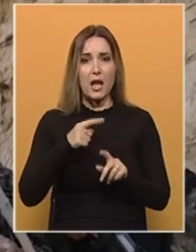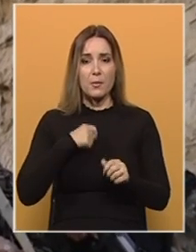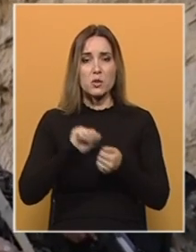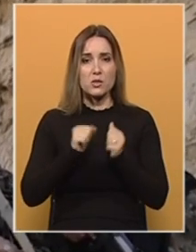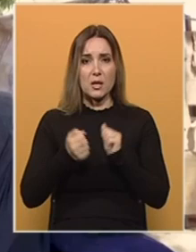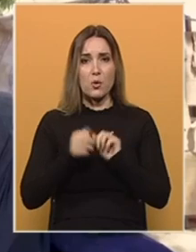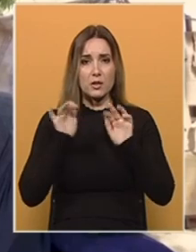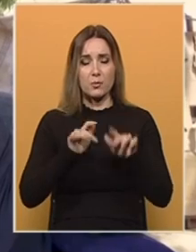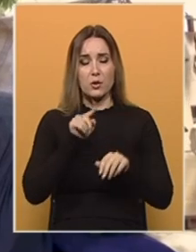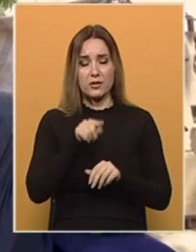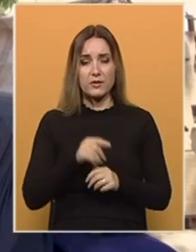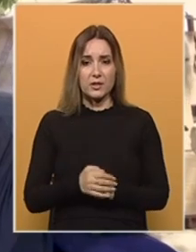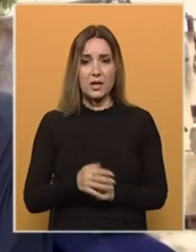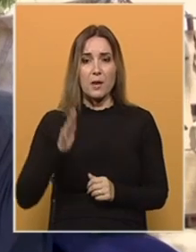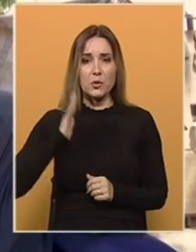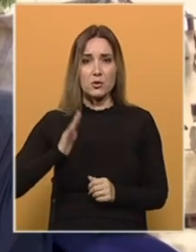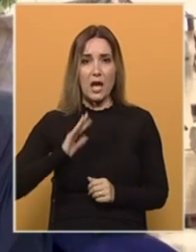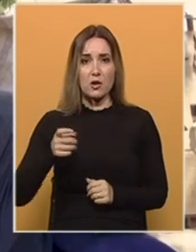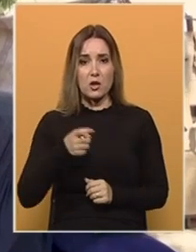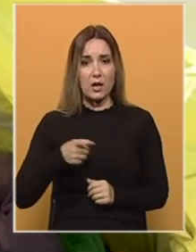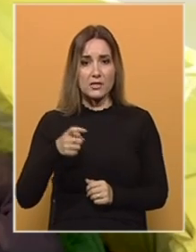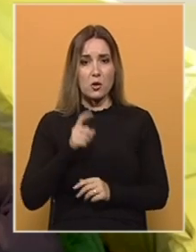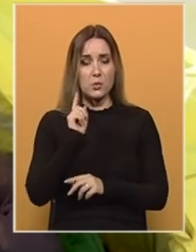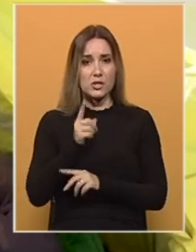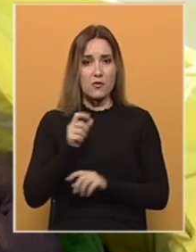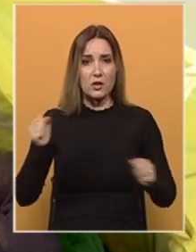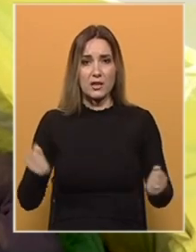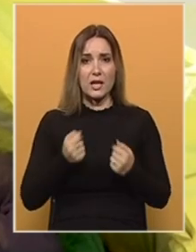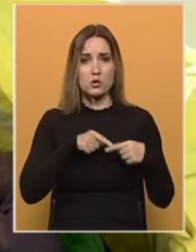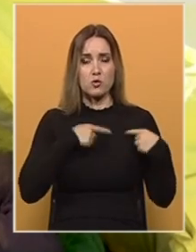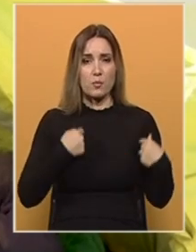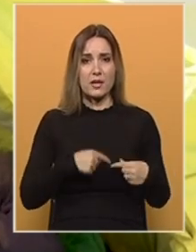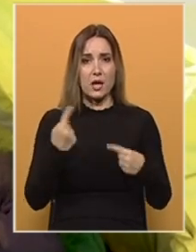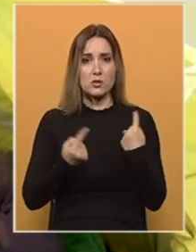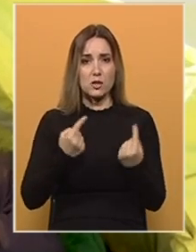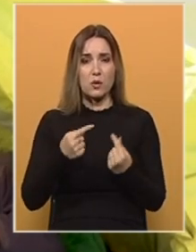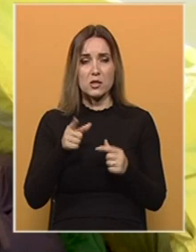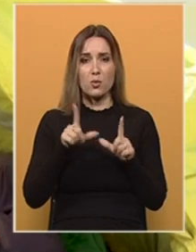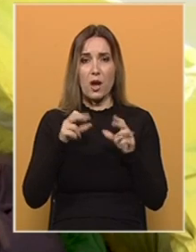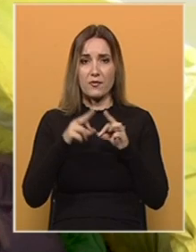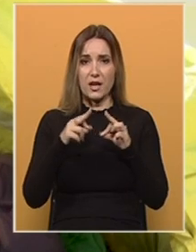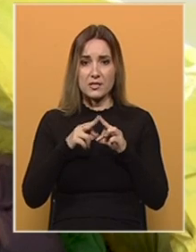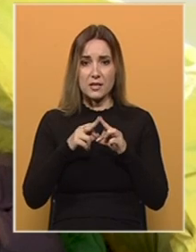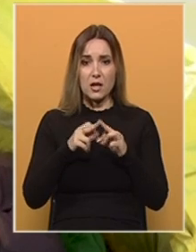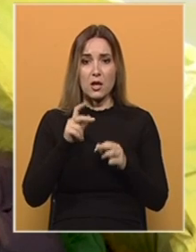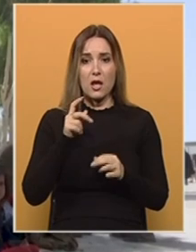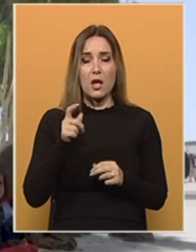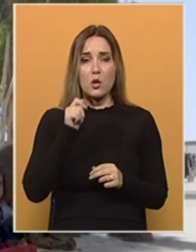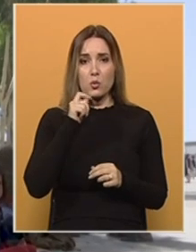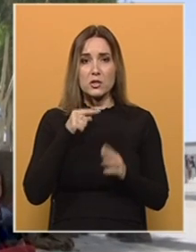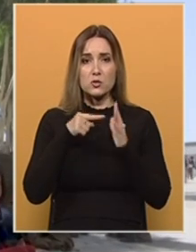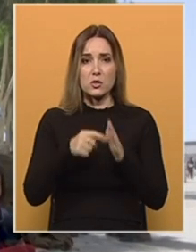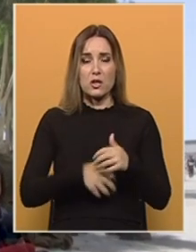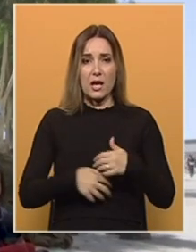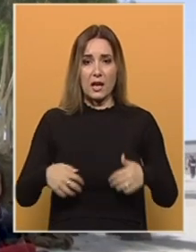protiv njih. Međunarodne organizacije upozoravaju na tešku humanitarnu situaciju u Afganistanu. Milioni ljudi su izloženi